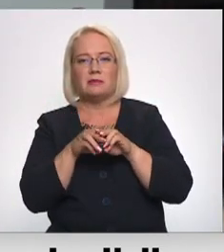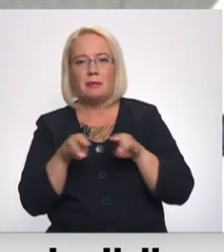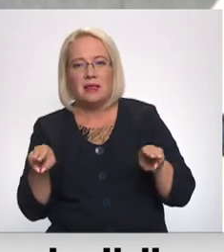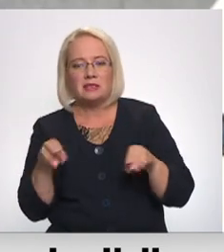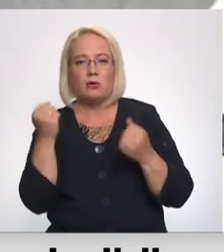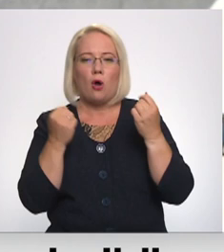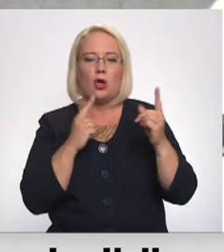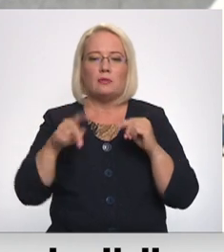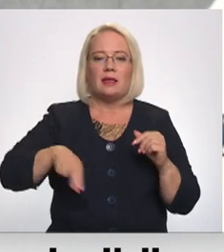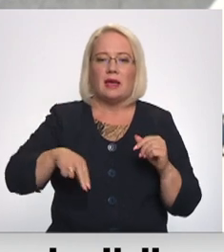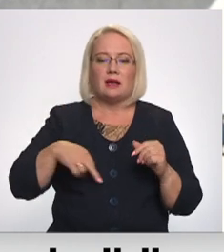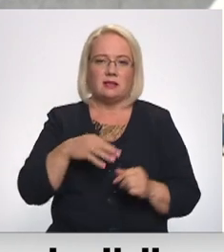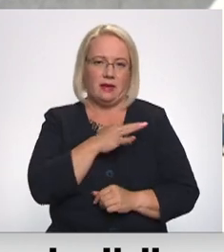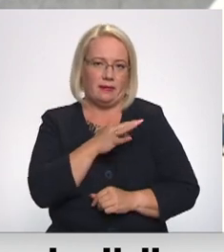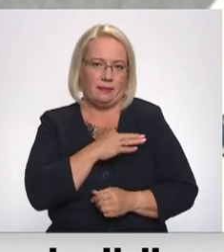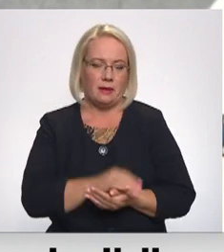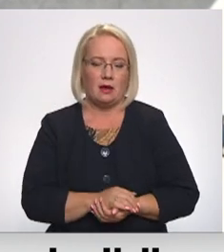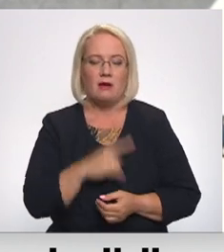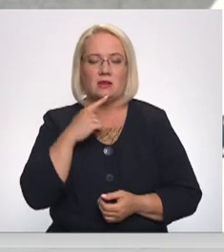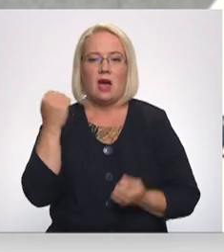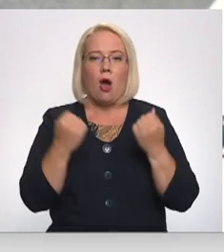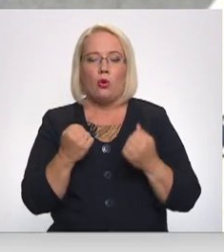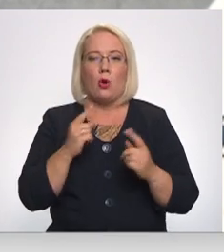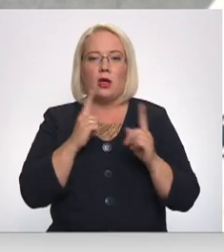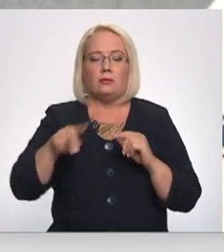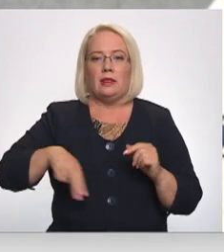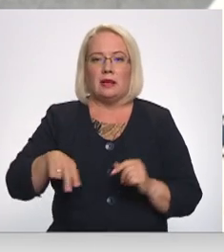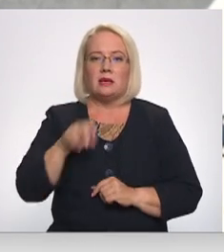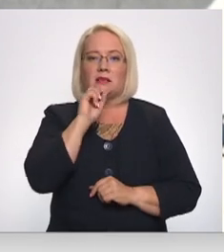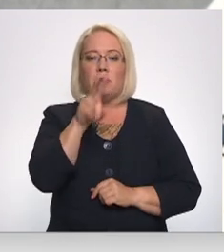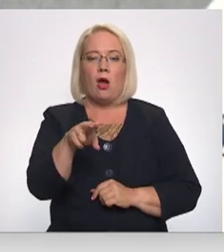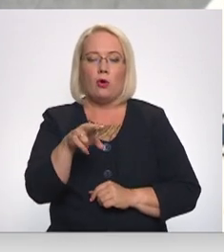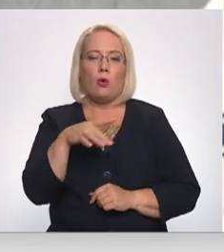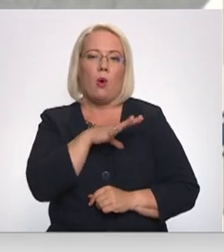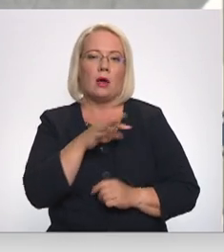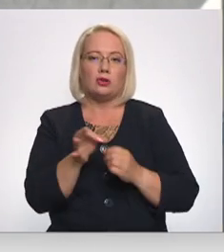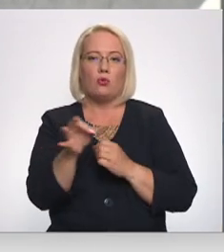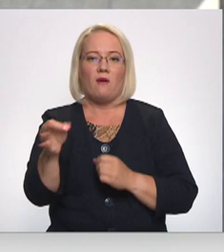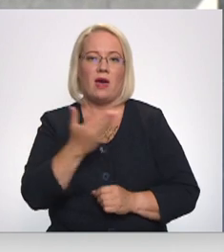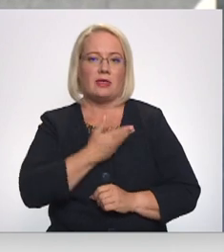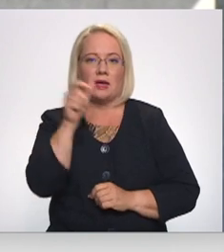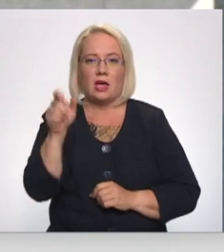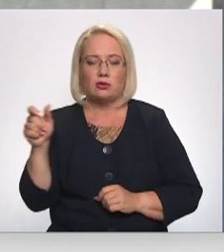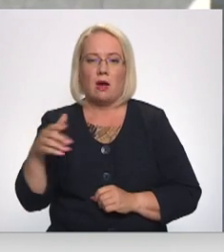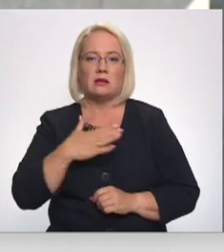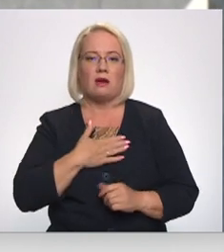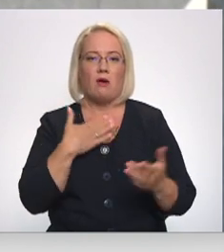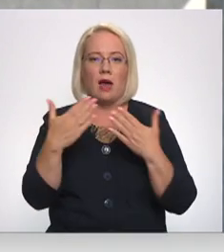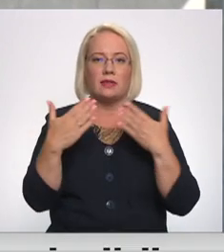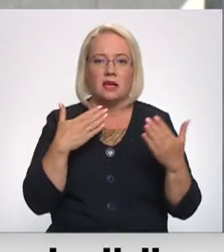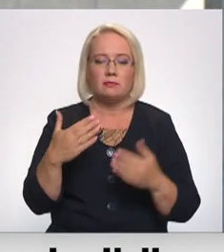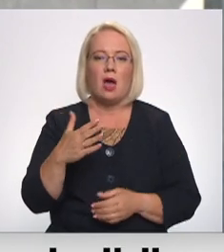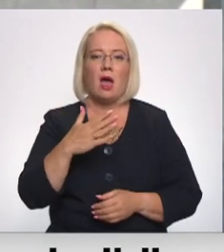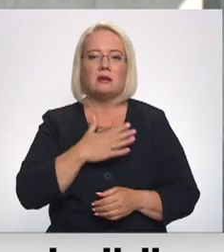direkcijai. Šādā veidā autotransporta direkcija spļau virsū ogres novad iedzīvotājiem ar savu attieksmu, ar savu